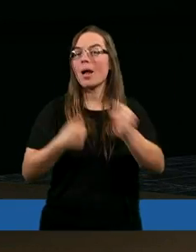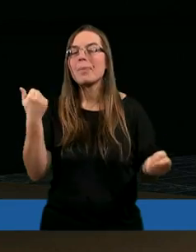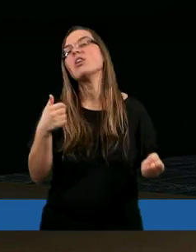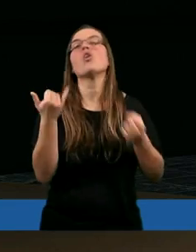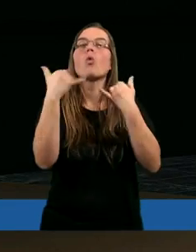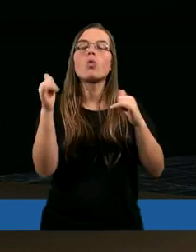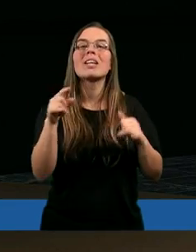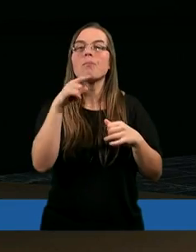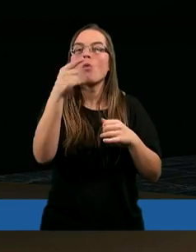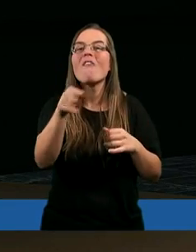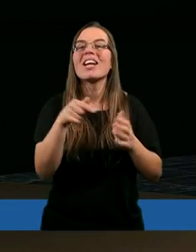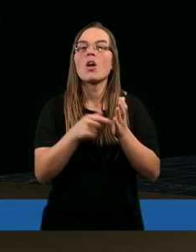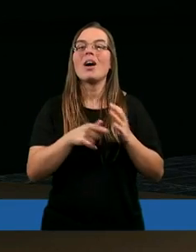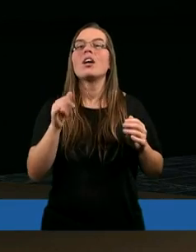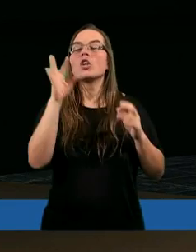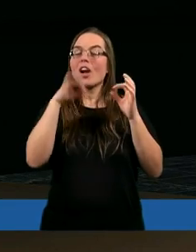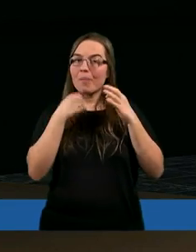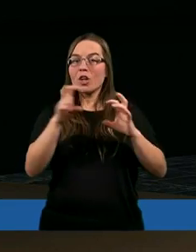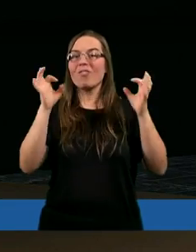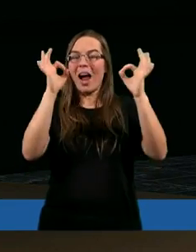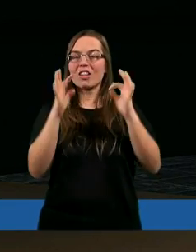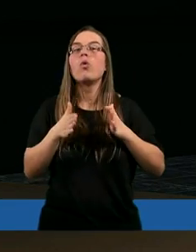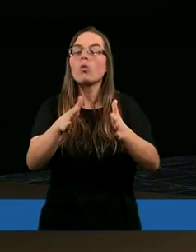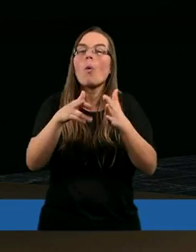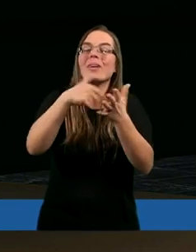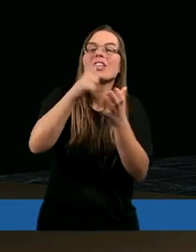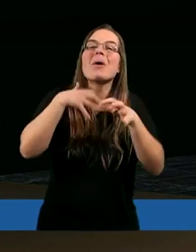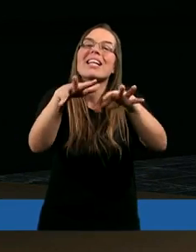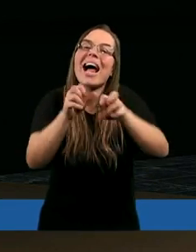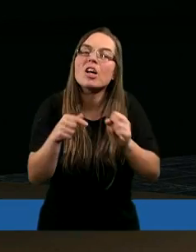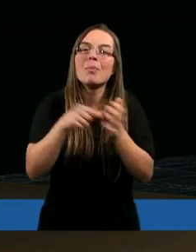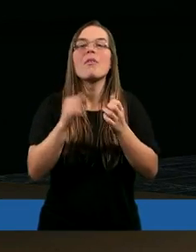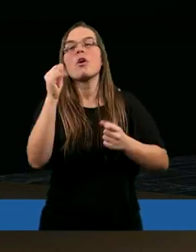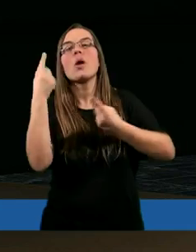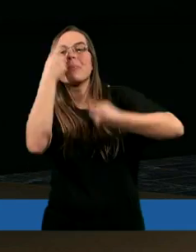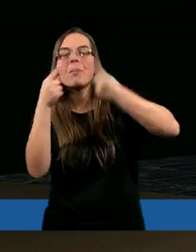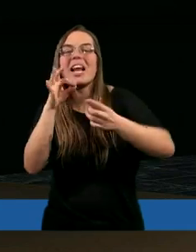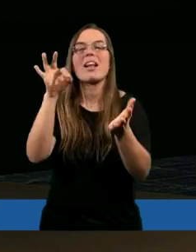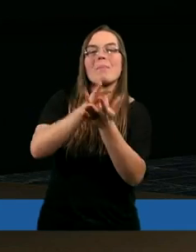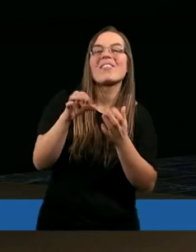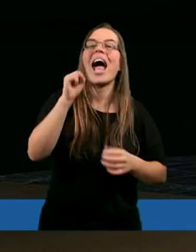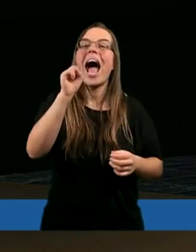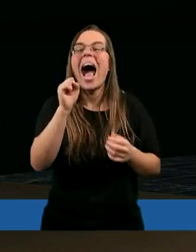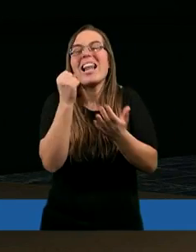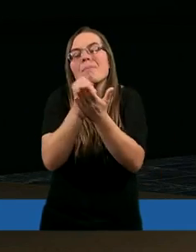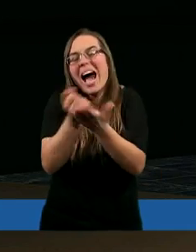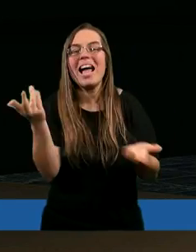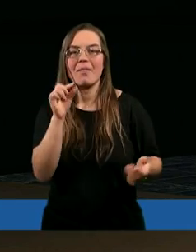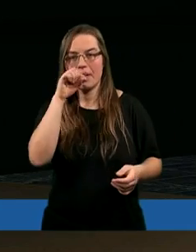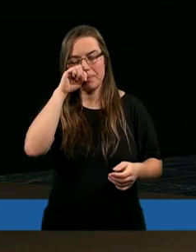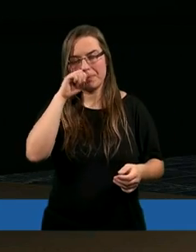Ryszard powiedział, czy idziemy tą właściwą drogą, żeby się zatrzymać na chwilę, żeby przemyśleć pewne aspekty naszego życia.